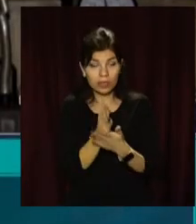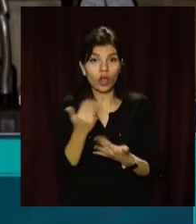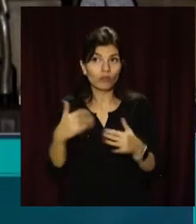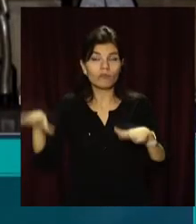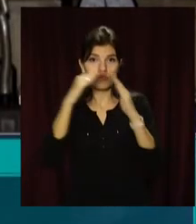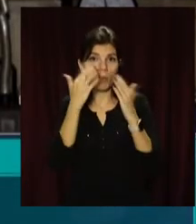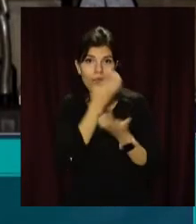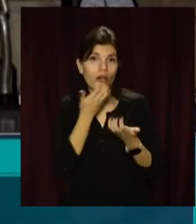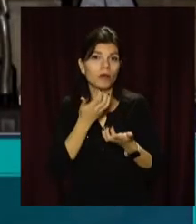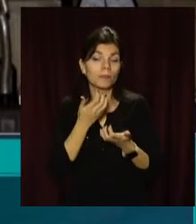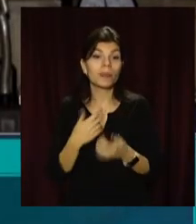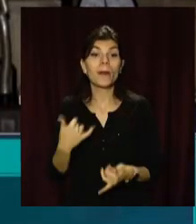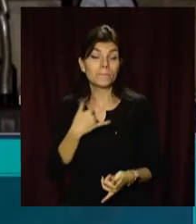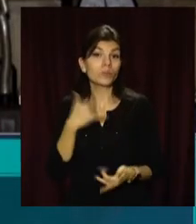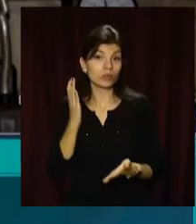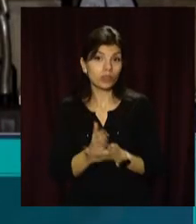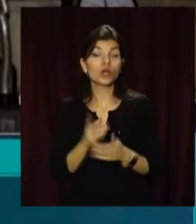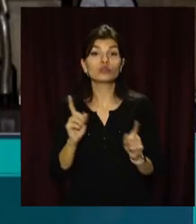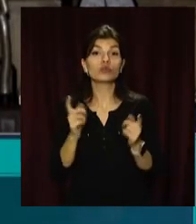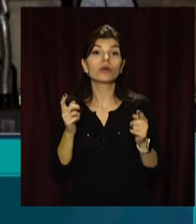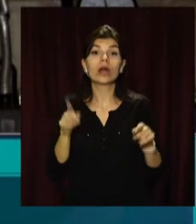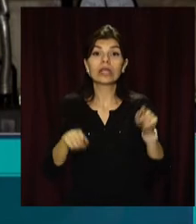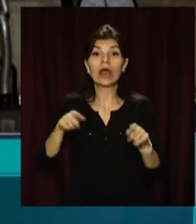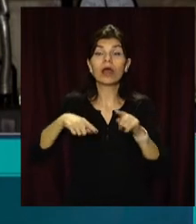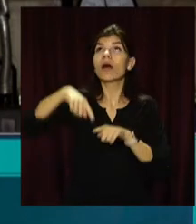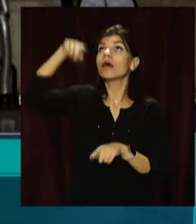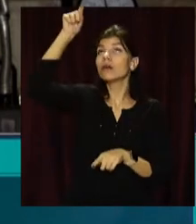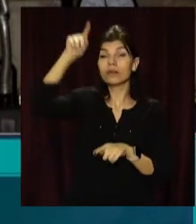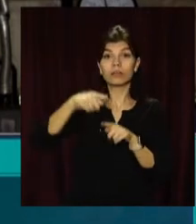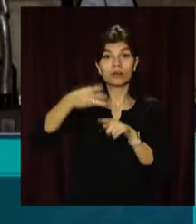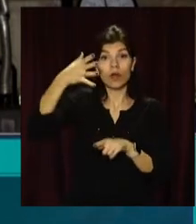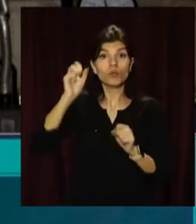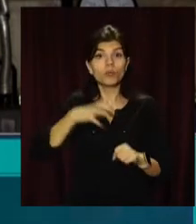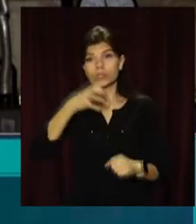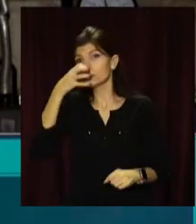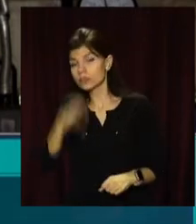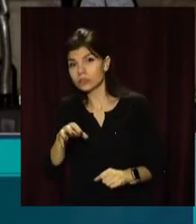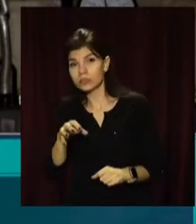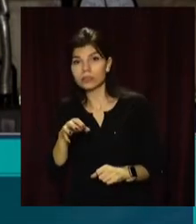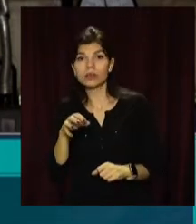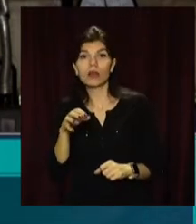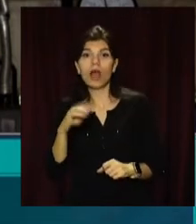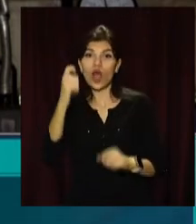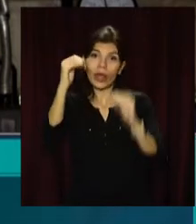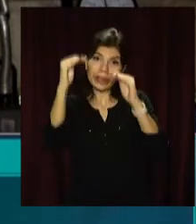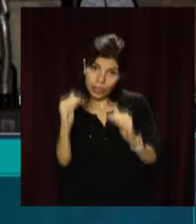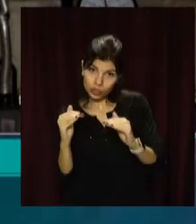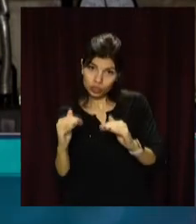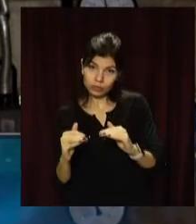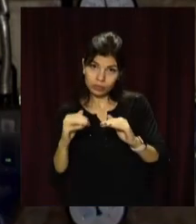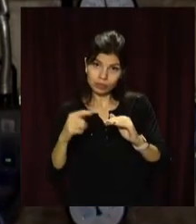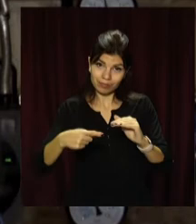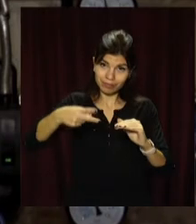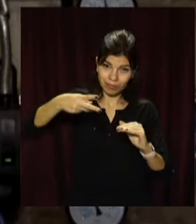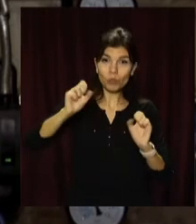деякі поверхи можуть бути гарячими, а нижчі поверхи можуть бути холодними. Як мінімум, це